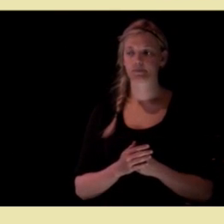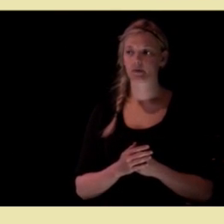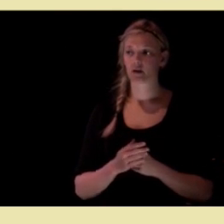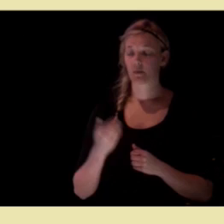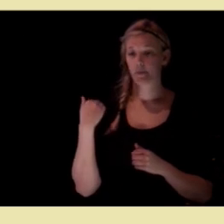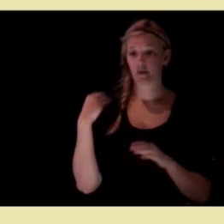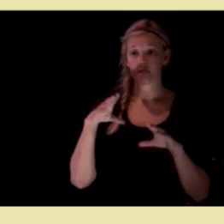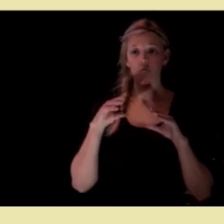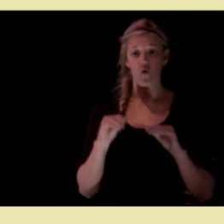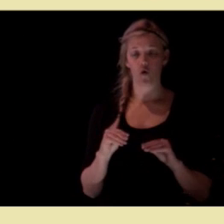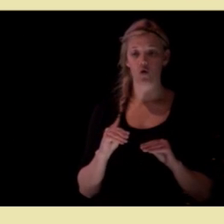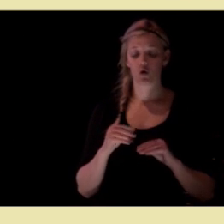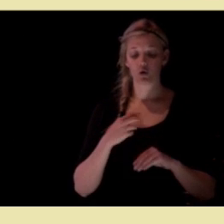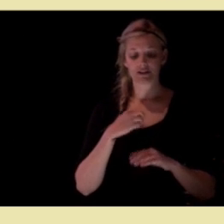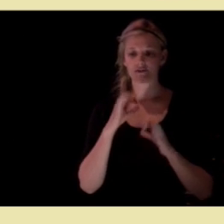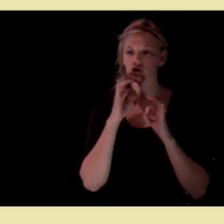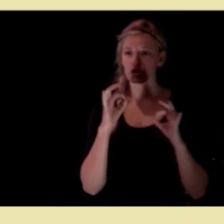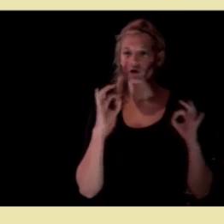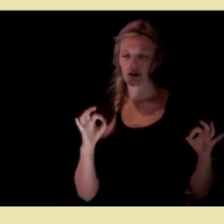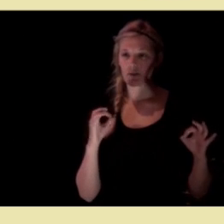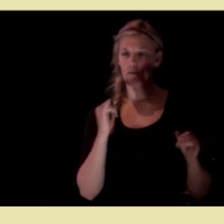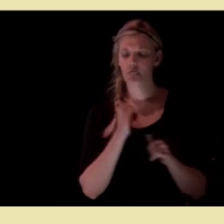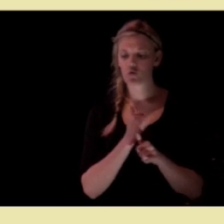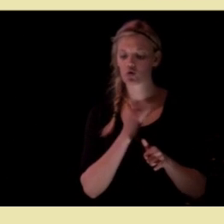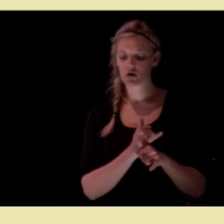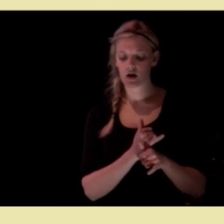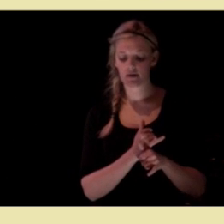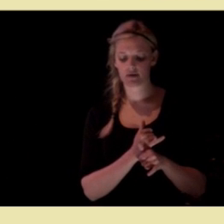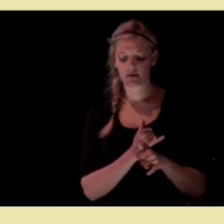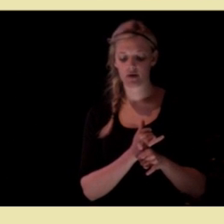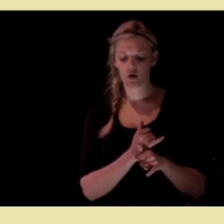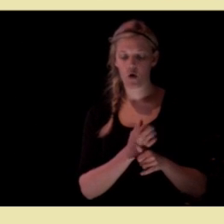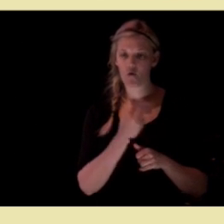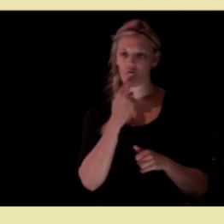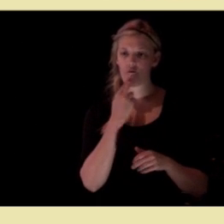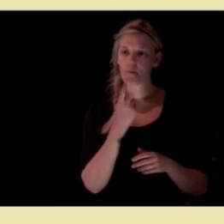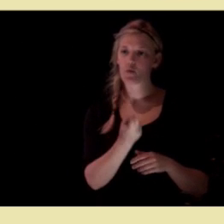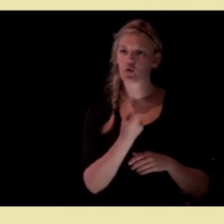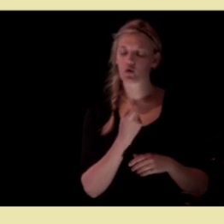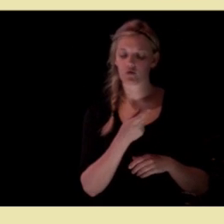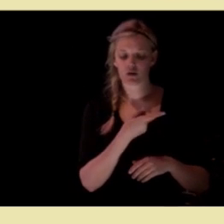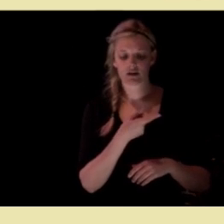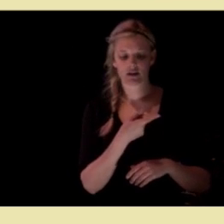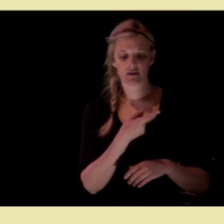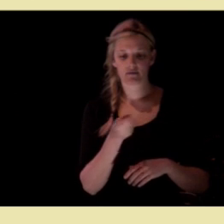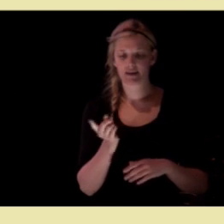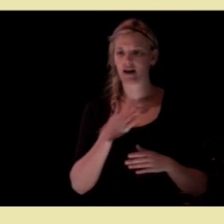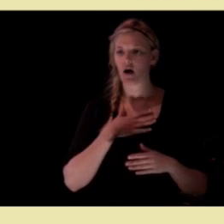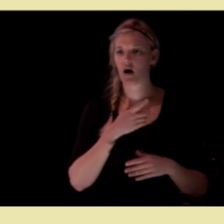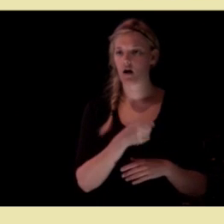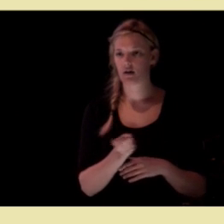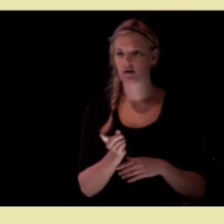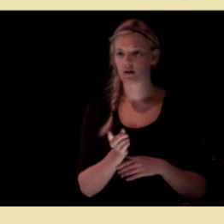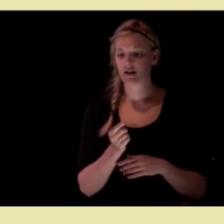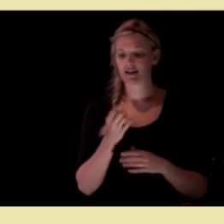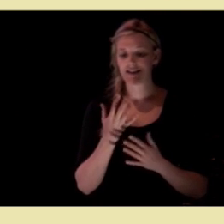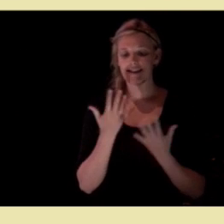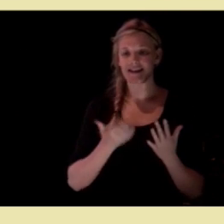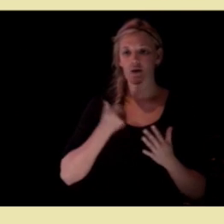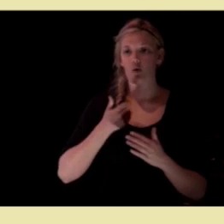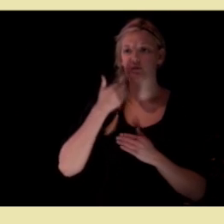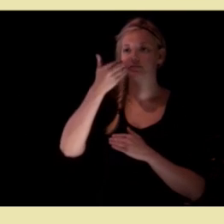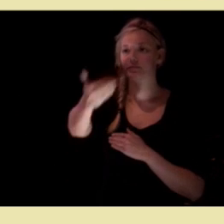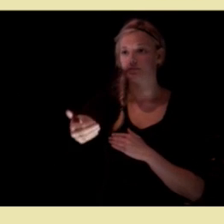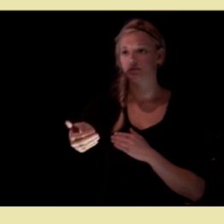tydelige på hvilke utfordringer de står overfor i tiårene som